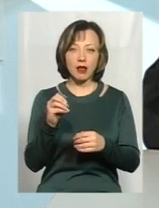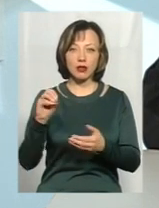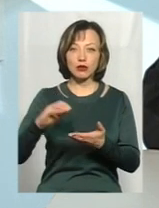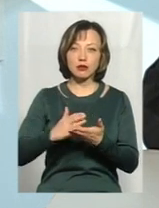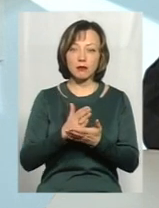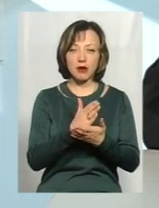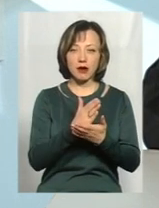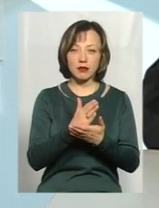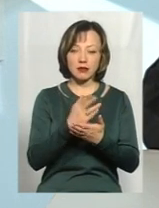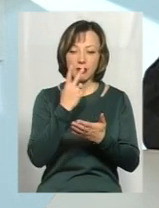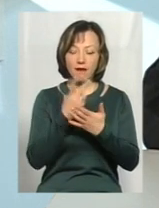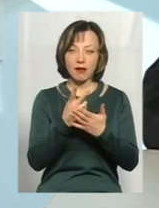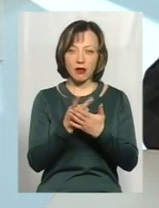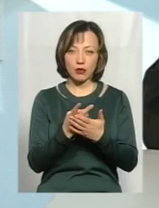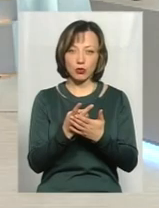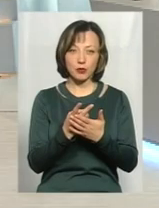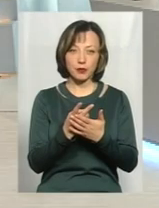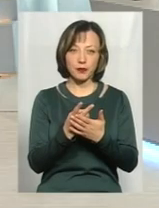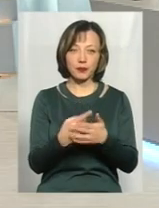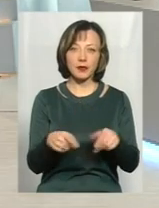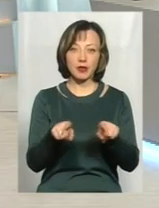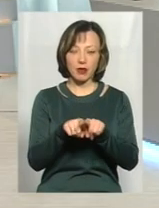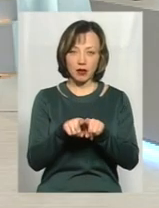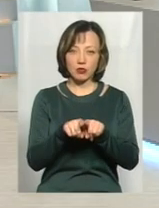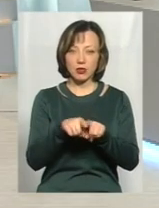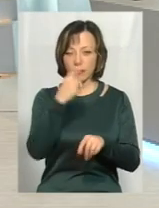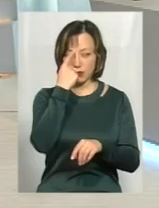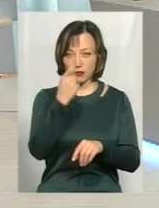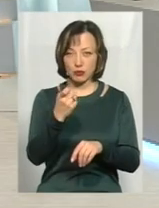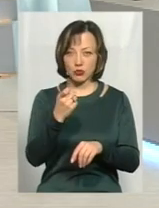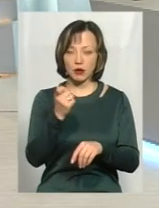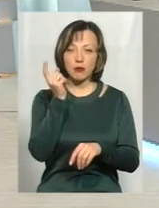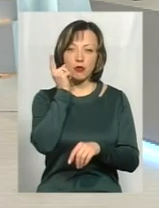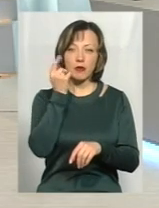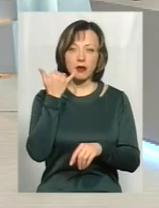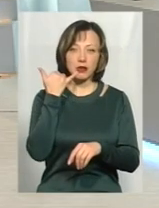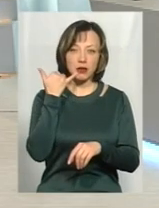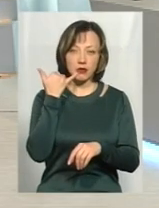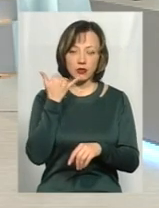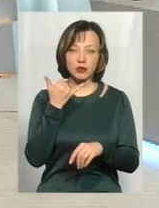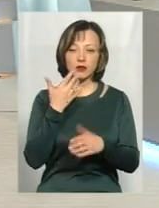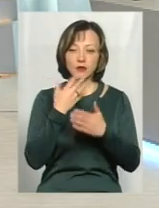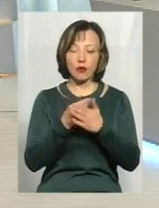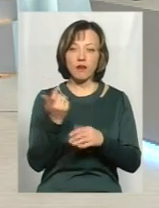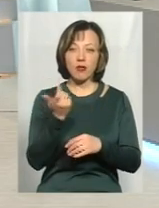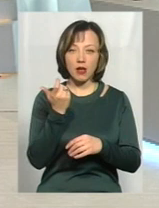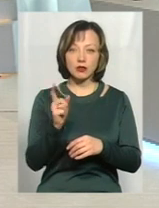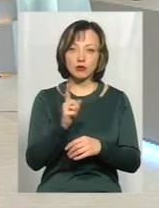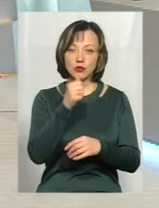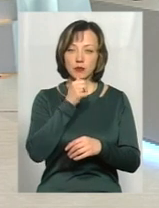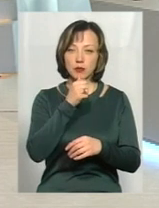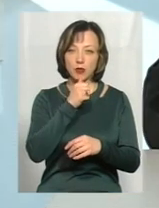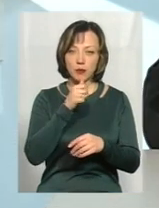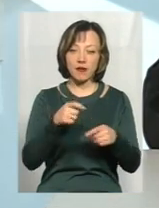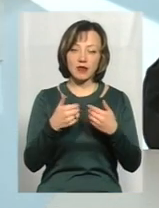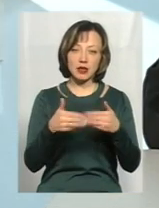-трекером, які також інформують на мобільний телефон свого власника, що спроба